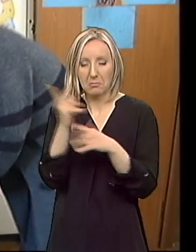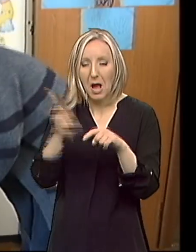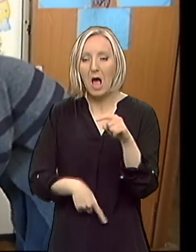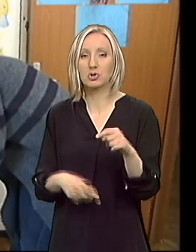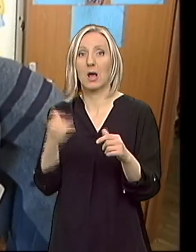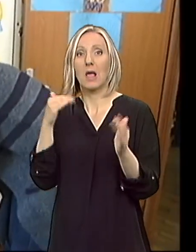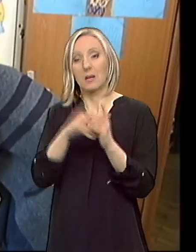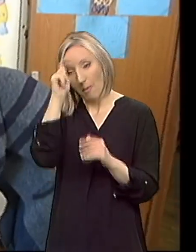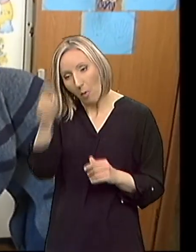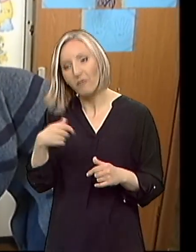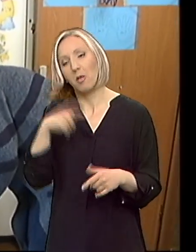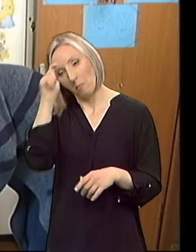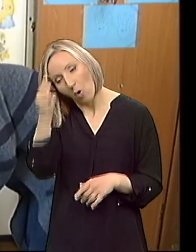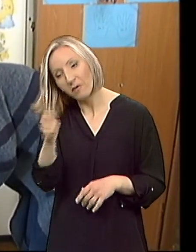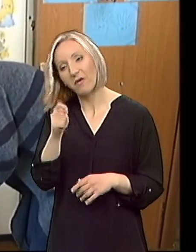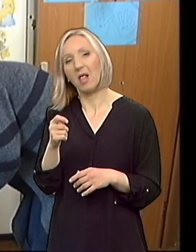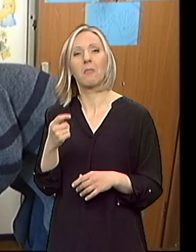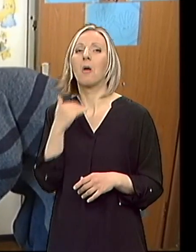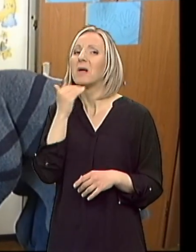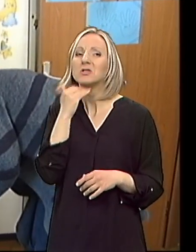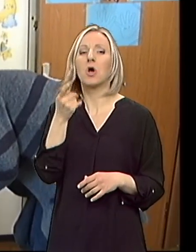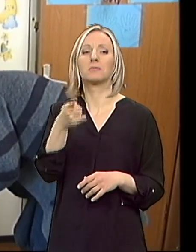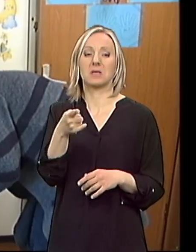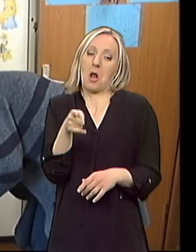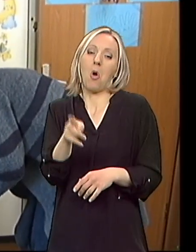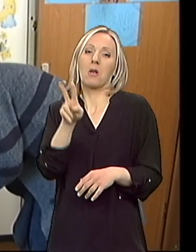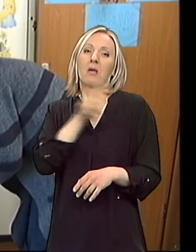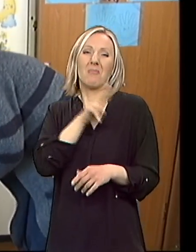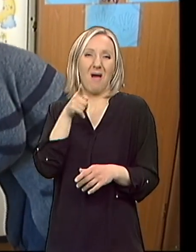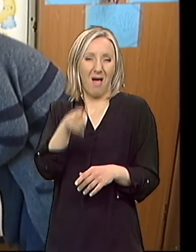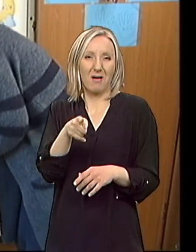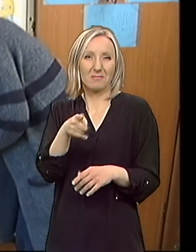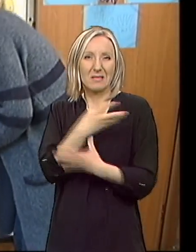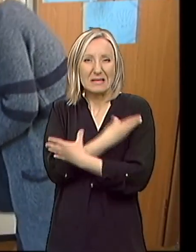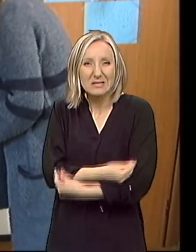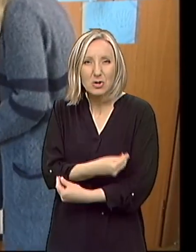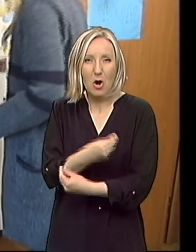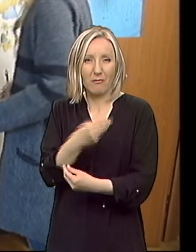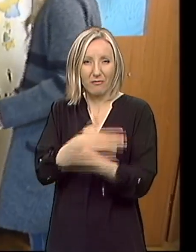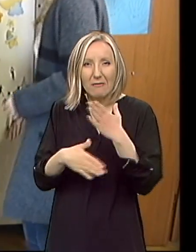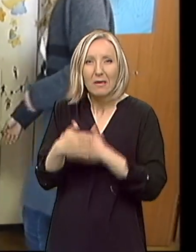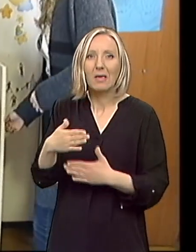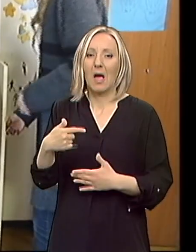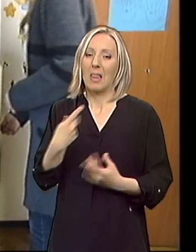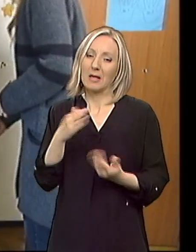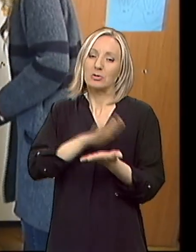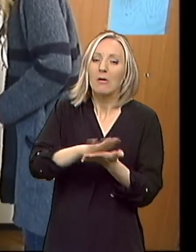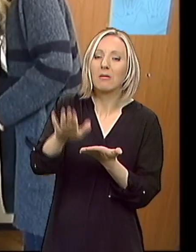trenutka nismo sad zbog toga što on ima distrofiju da sad mi njega nešto povlađujemo ili da